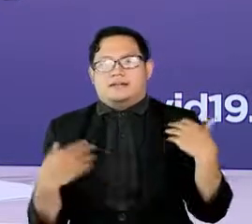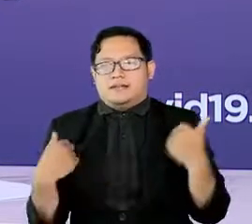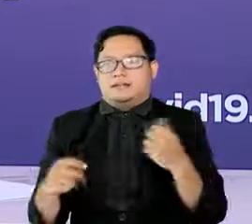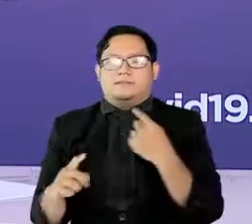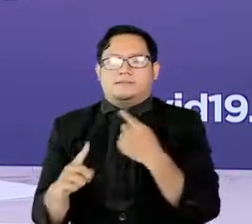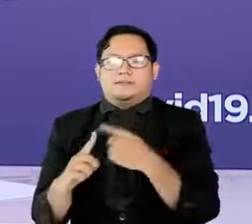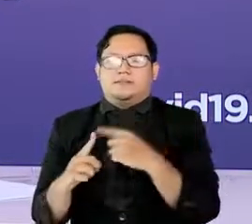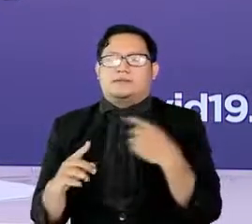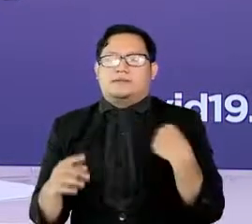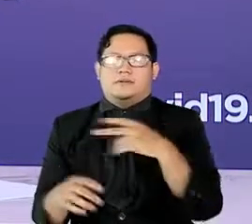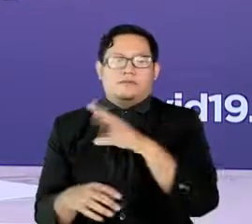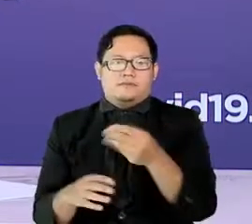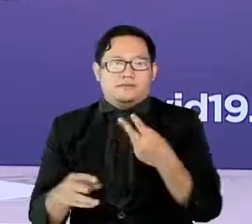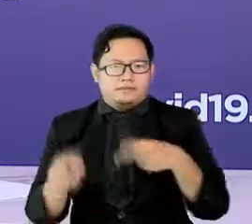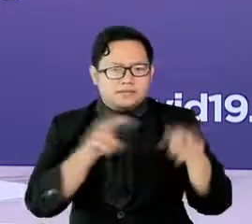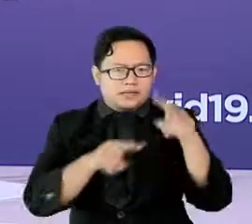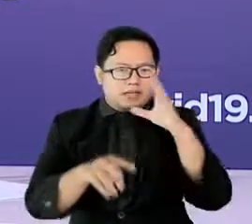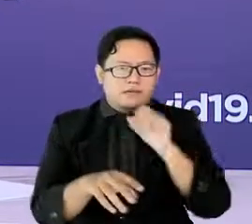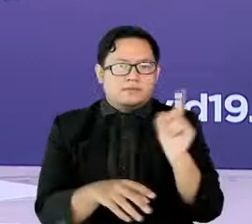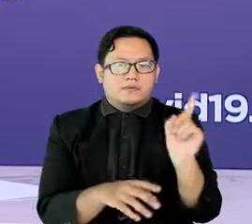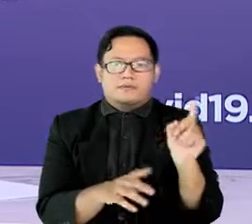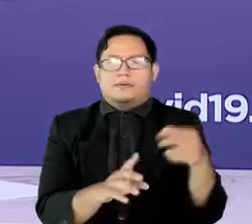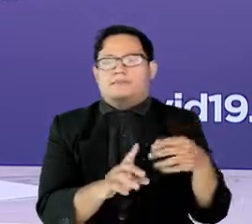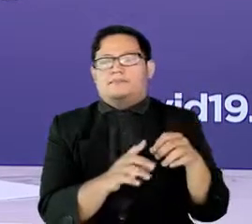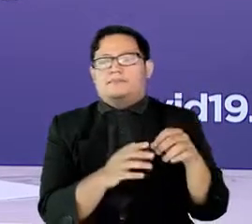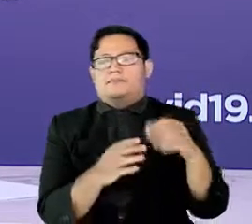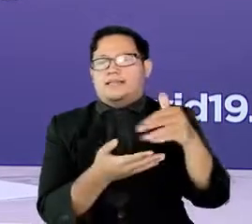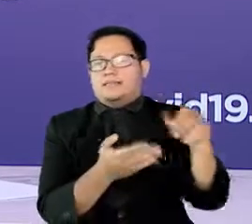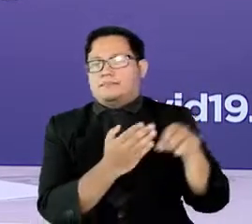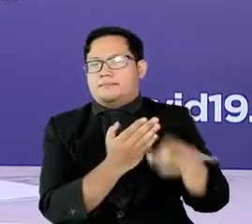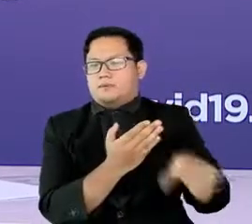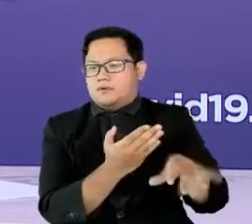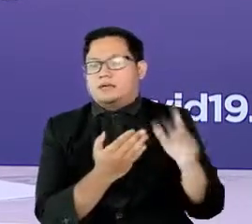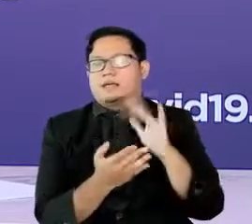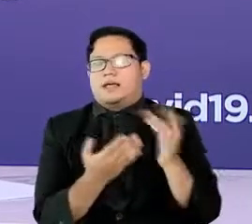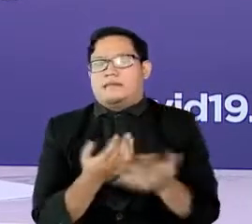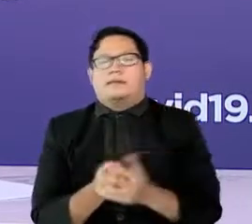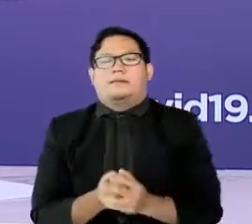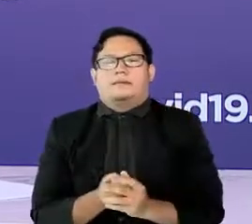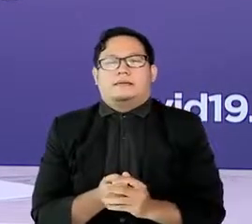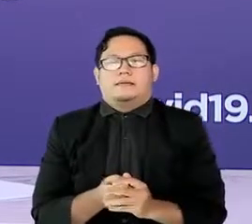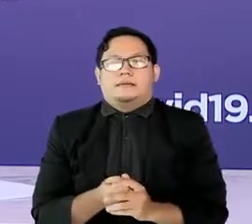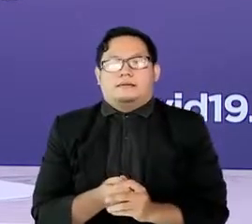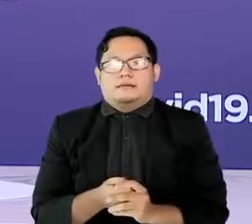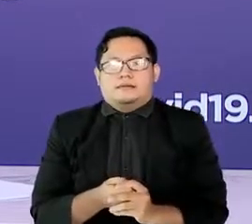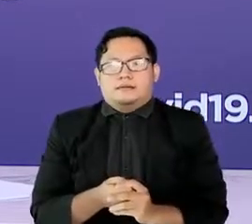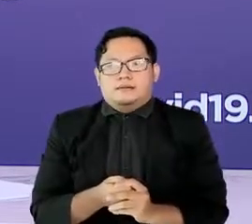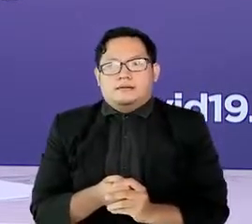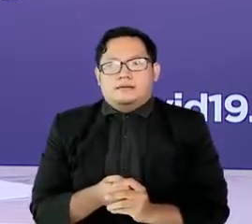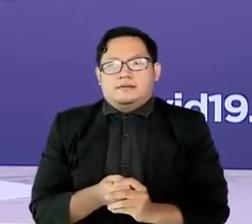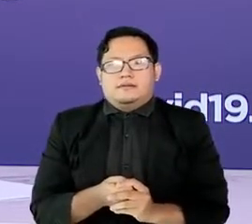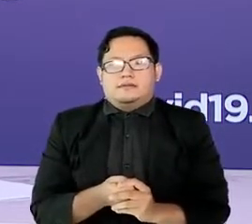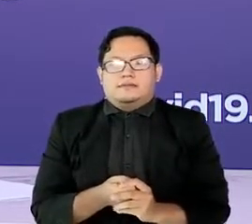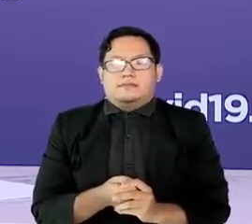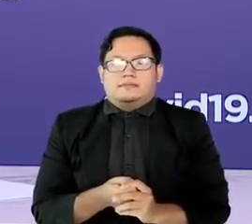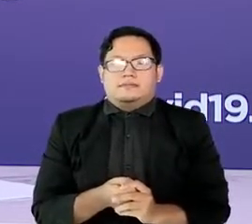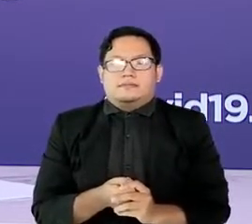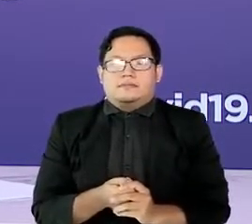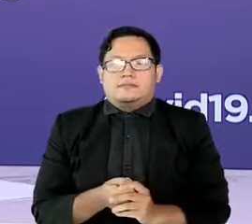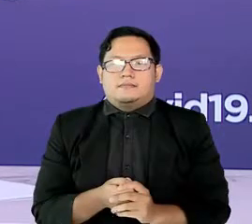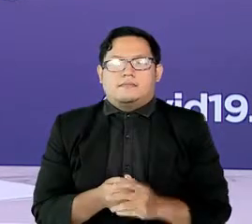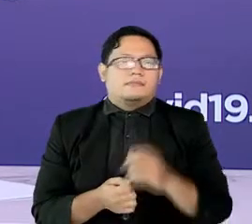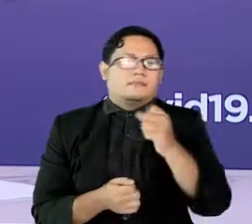menindaklanjuti permasalahan ini kepada pihak yang berwajib dan Kementerian Komunikasi dan Informatika. Demikian